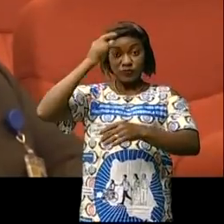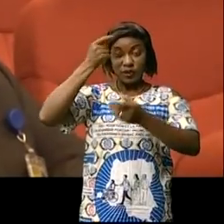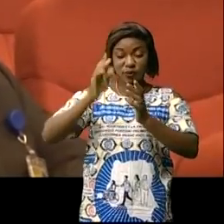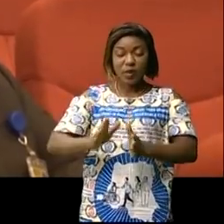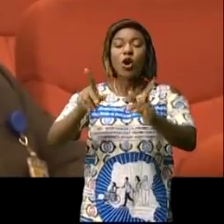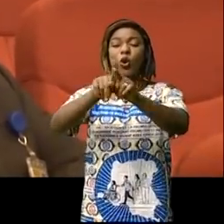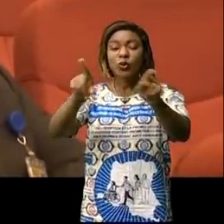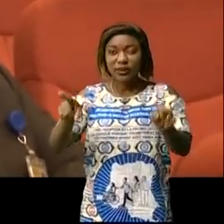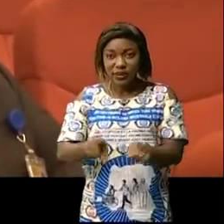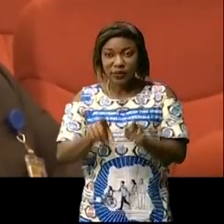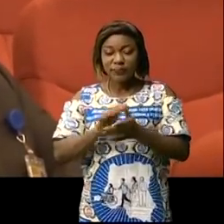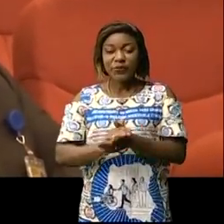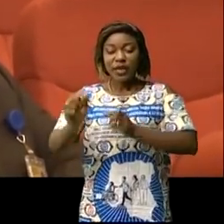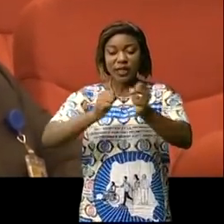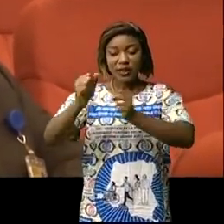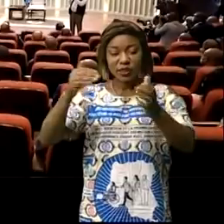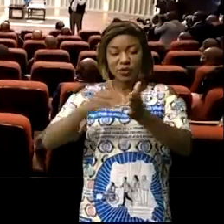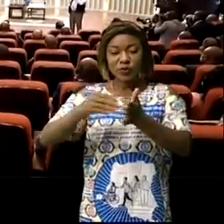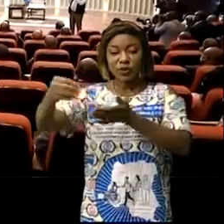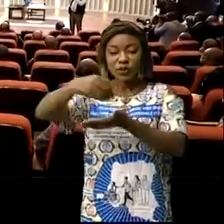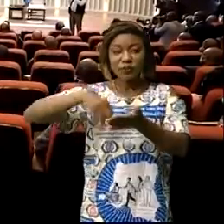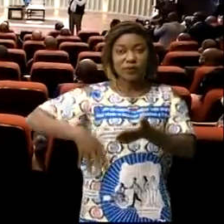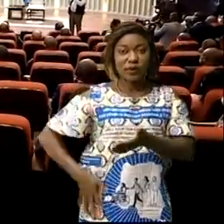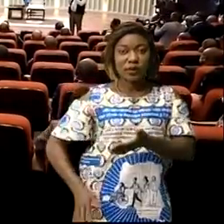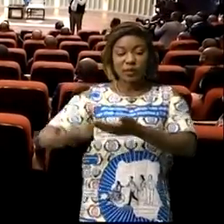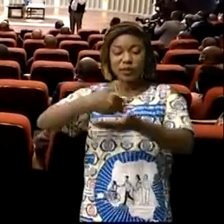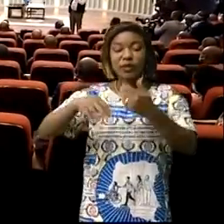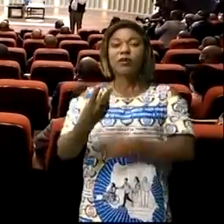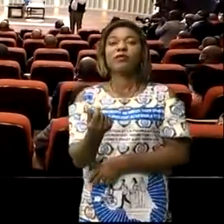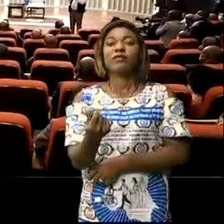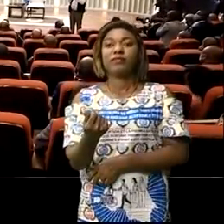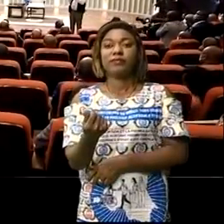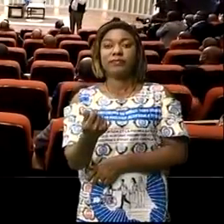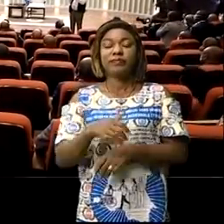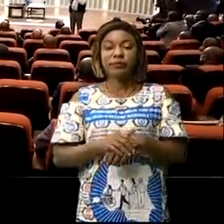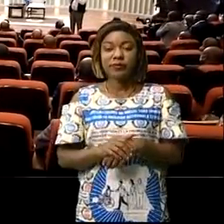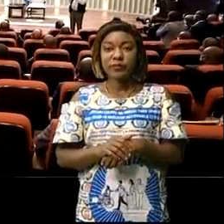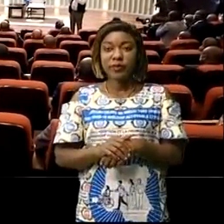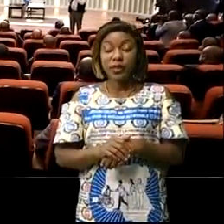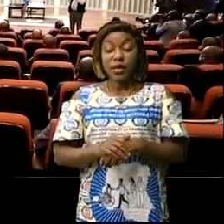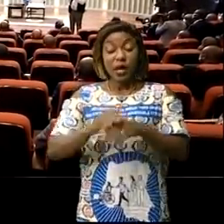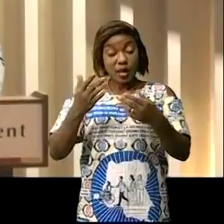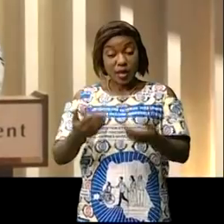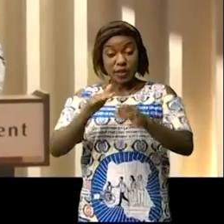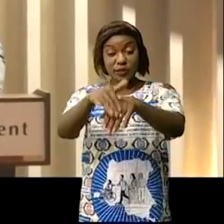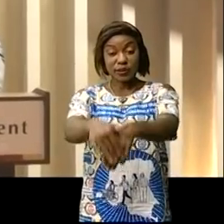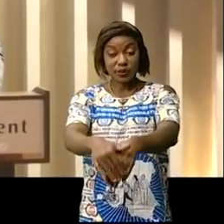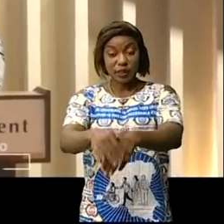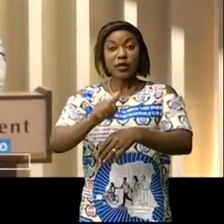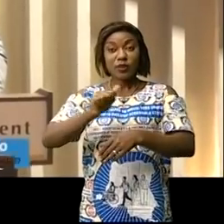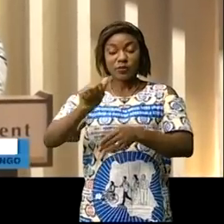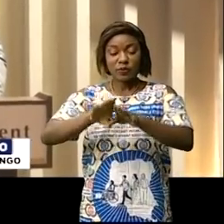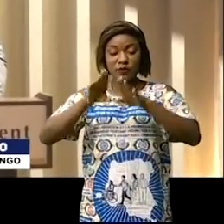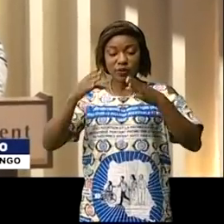mais aussi lutter contre la corruption et le détournement des déniés publics. En assistant personnellement à l